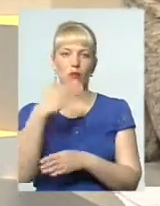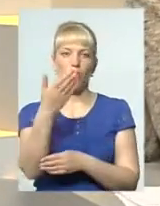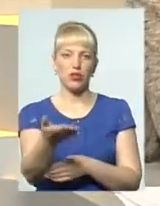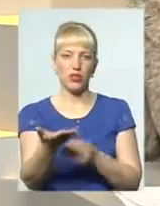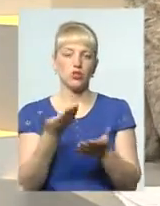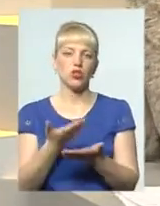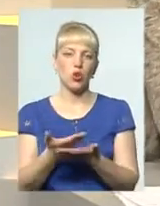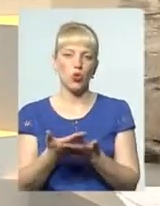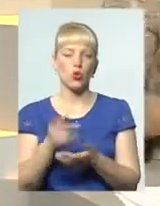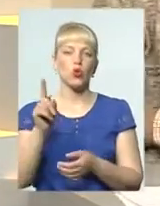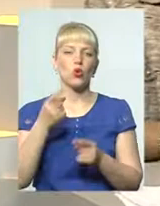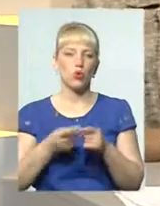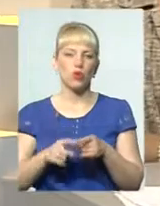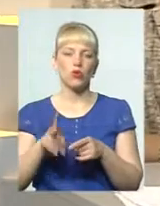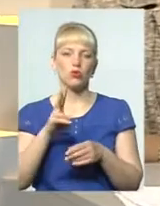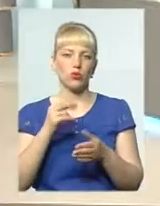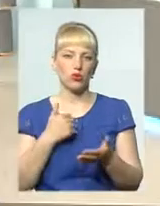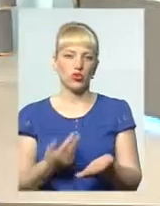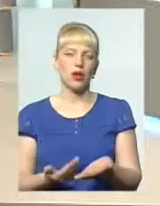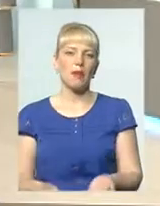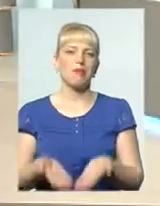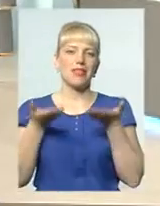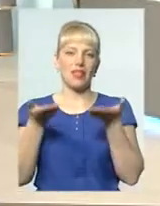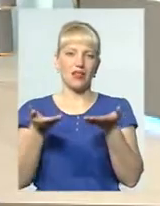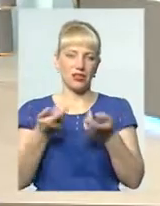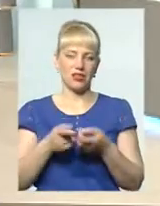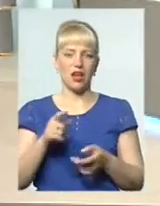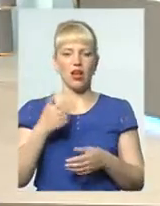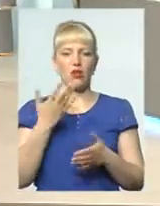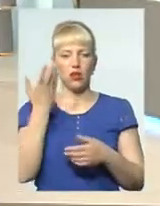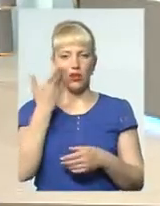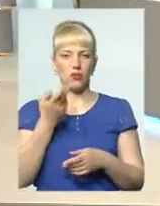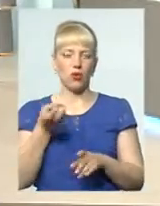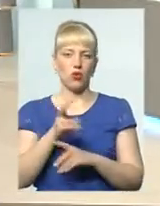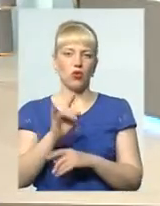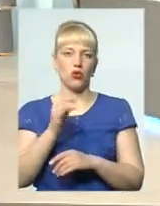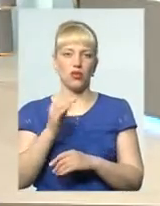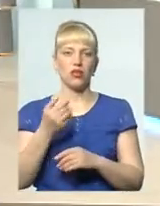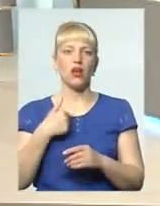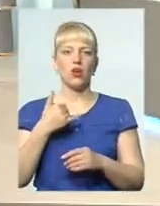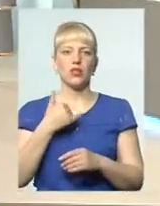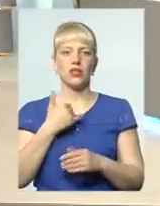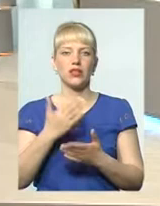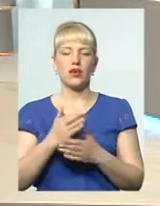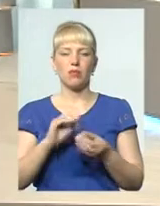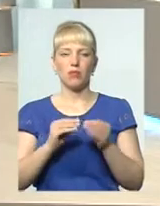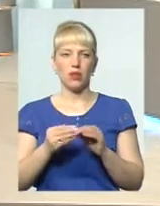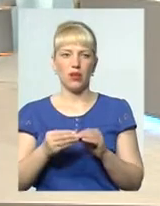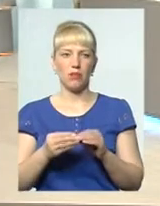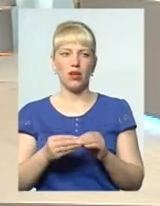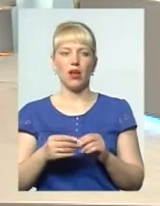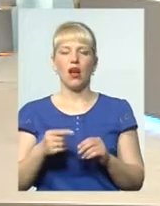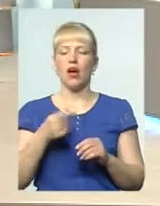хто хоче, щоб піднятися на вищий щебель. А коли приходимо до людини, у вас є проблема? А вона каже, а хто вам сказав, що в нас є проблема? Мене все